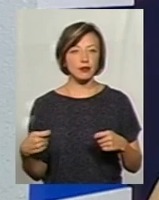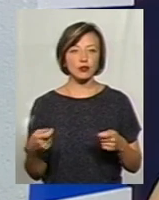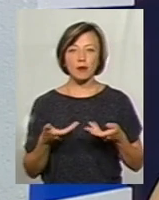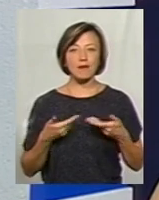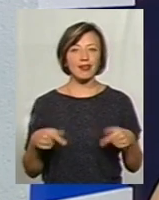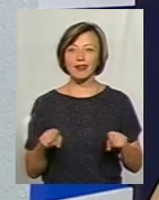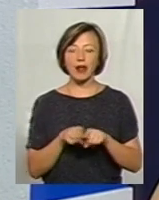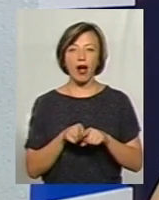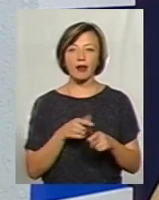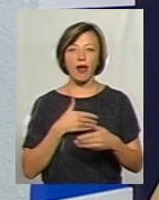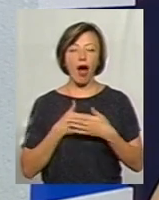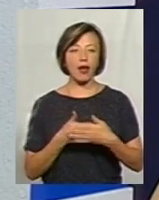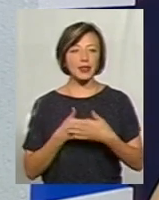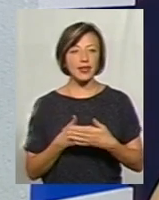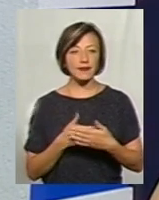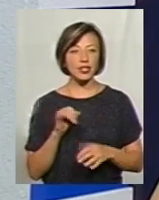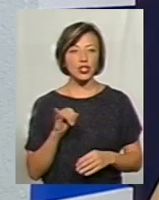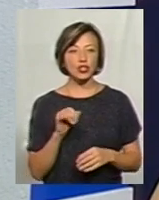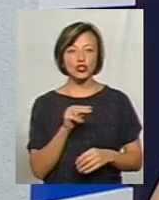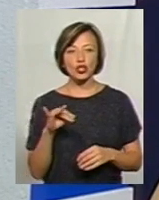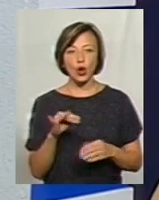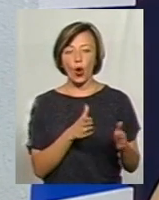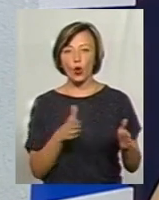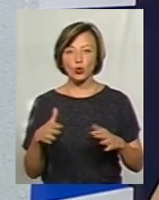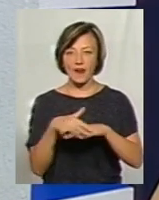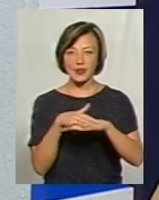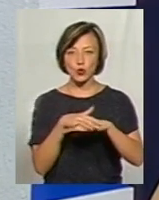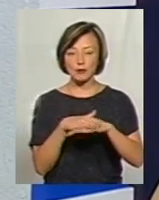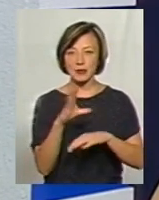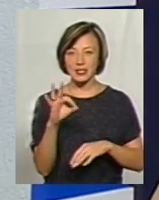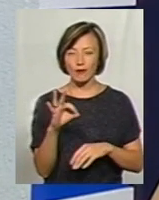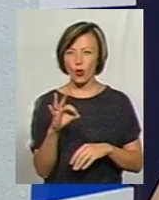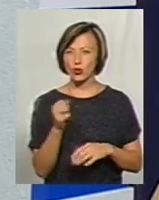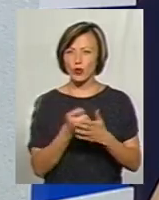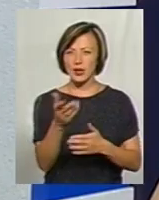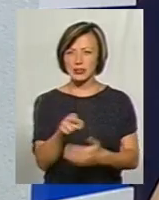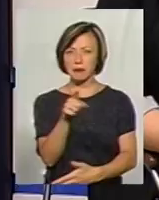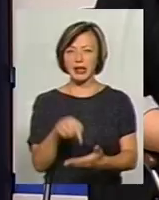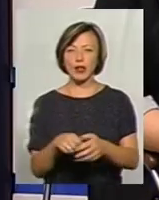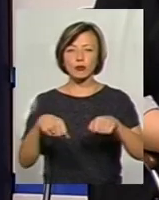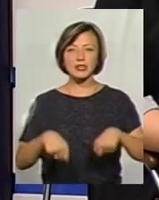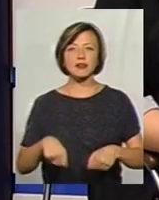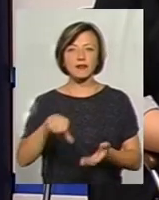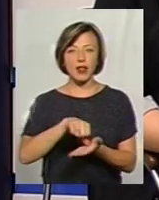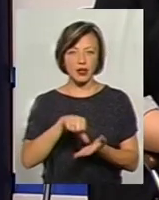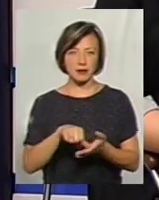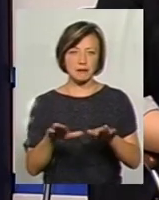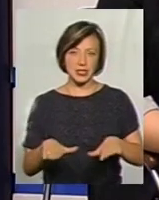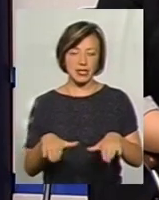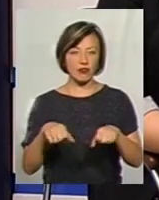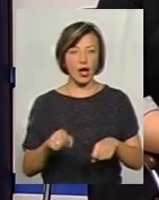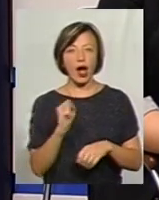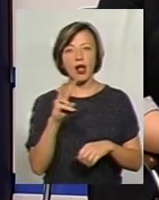не такі активні? І чи готове суспільство, ну, власне, до вас запитання, як до представника влади, місцевої влади, так.